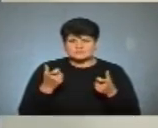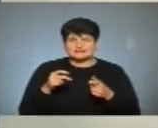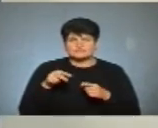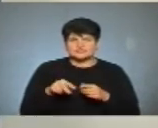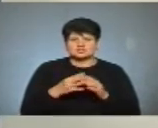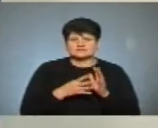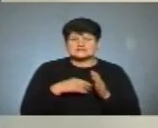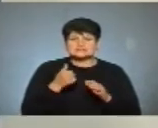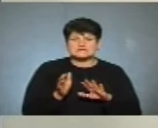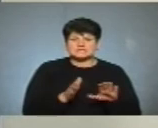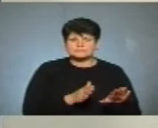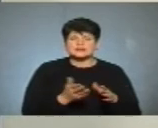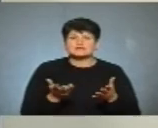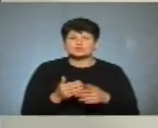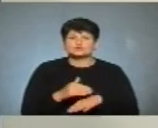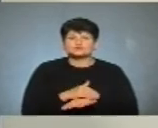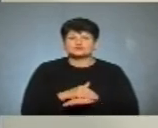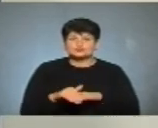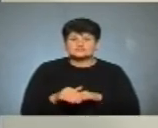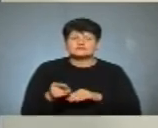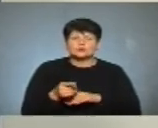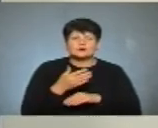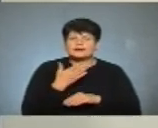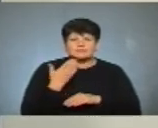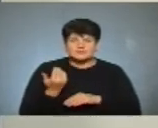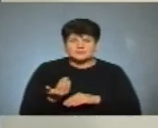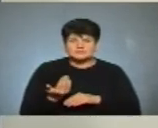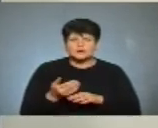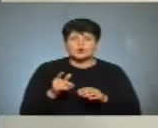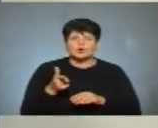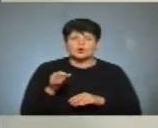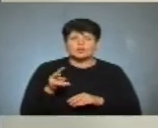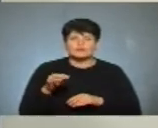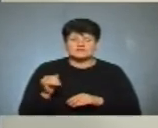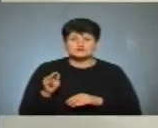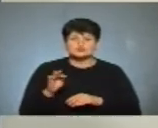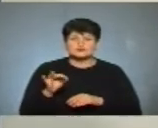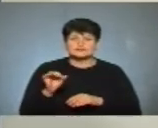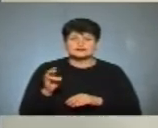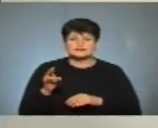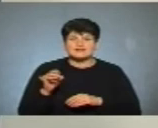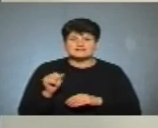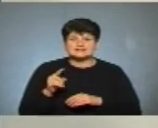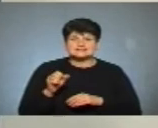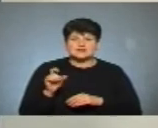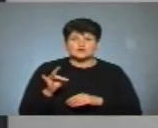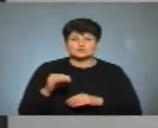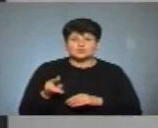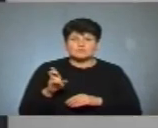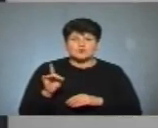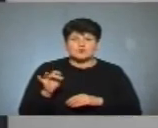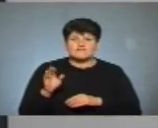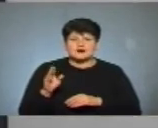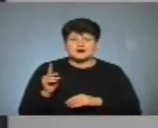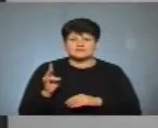2019 рік. Якої вулиці в Тернополі немає? Головацького, Жовтневої, Заруткою чи Броварної?